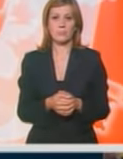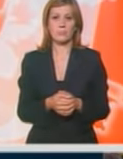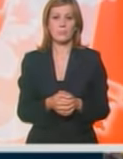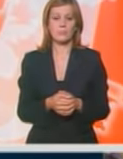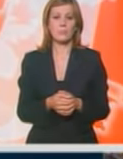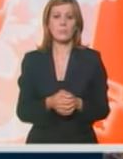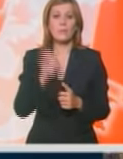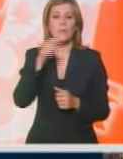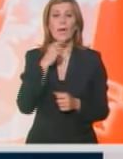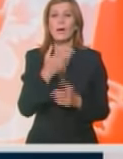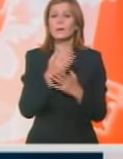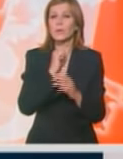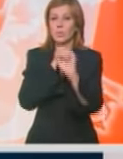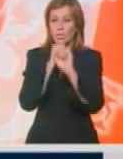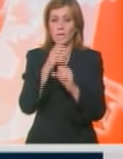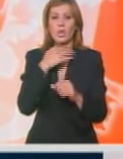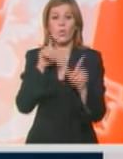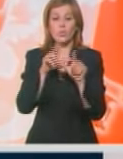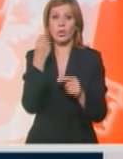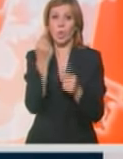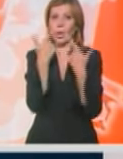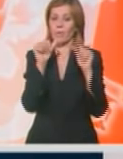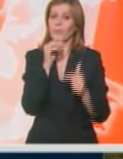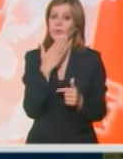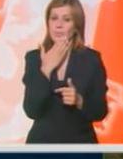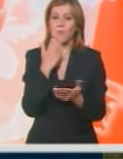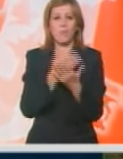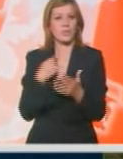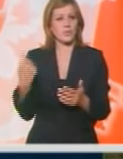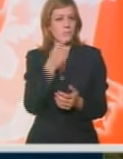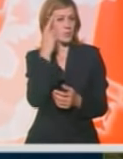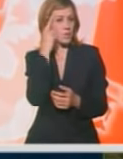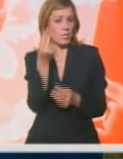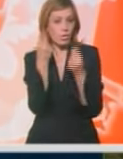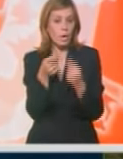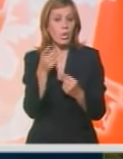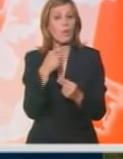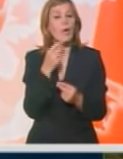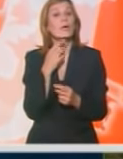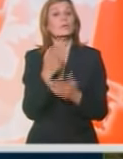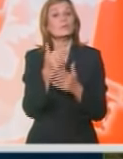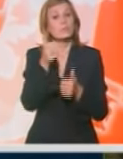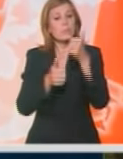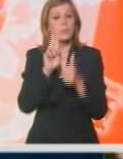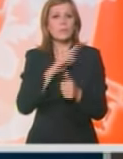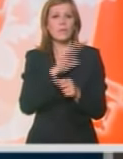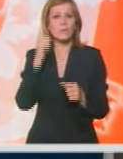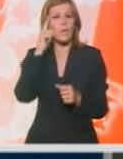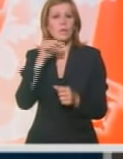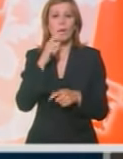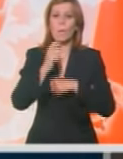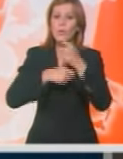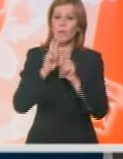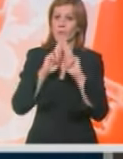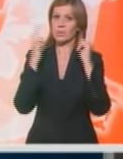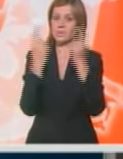Da je sabor Trubača u Guči mjesto za dobar provod i zabavu, već je dobro poznato. Međutim, ova manifestacija ima sve veći značaj i za poslovni